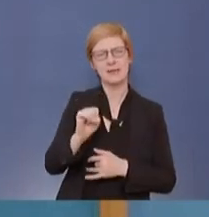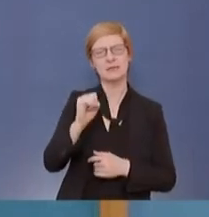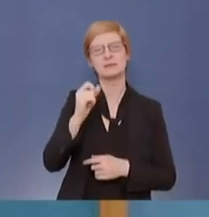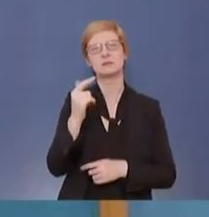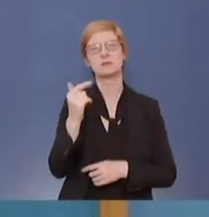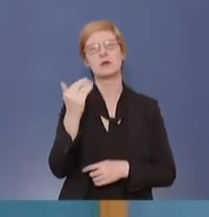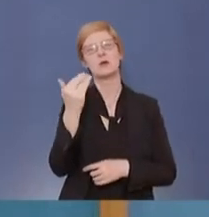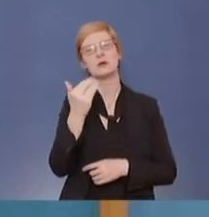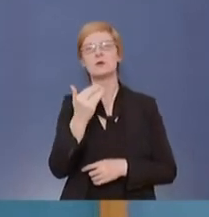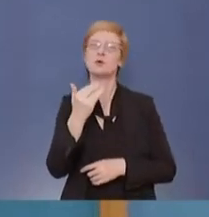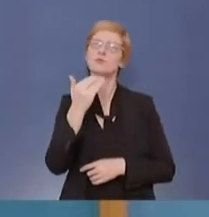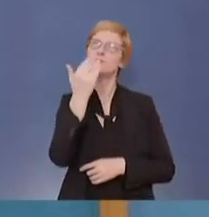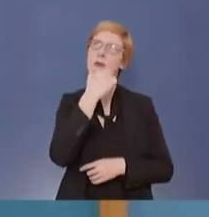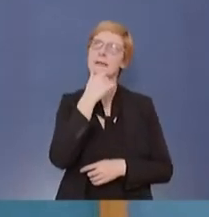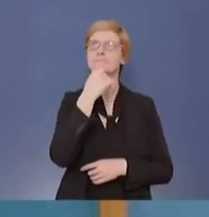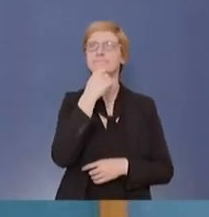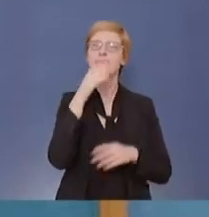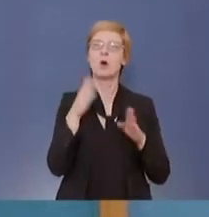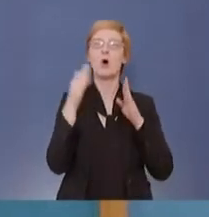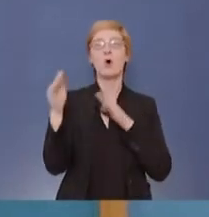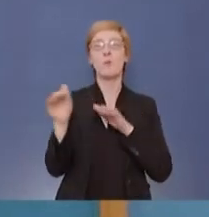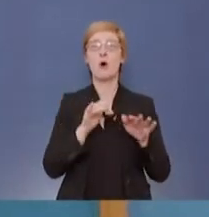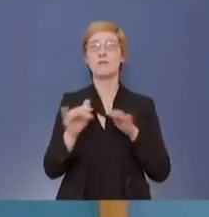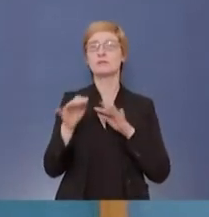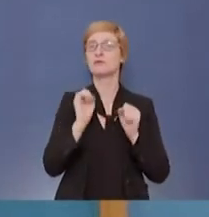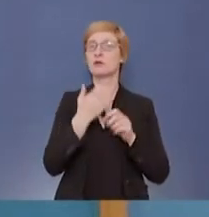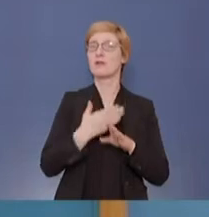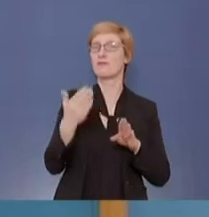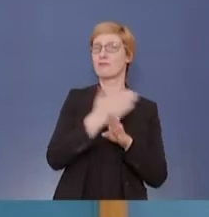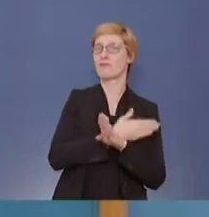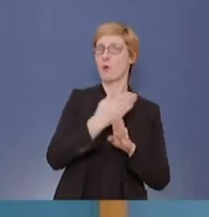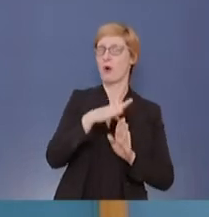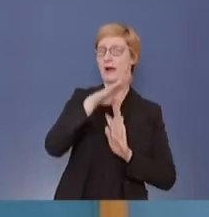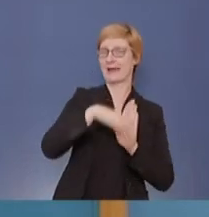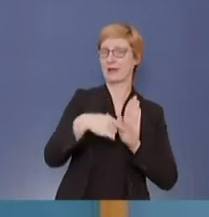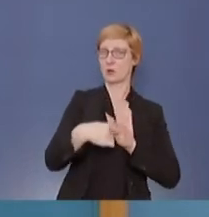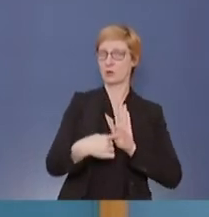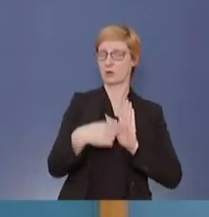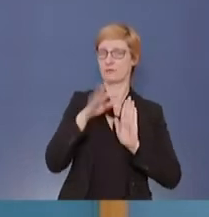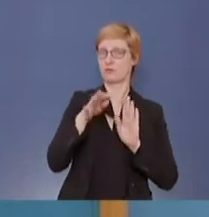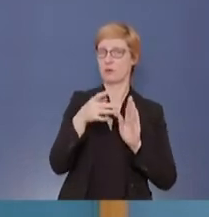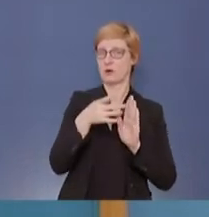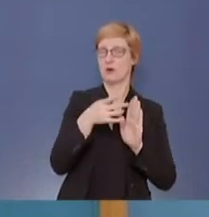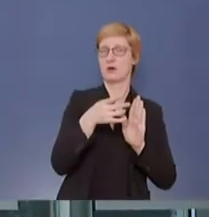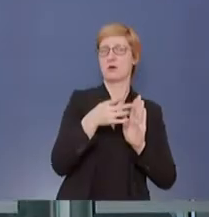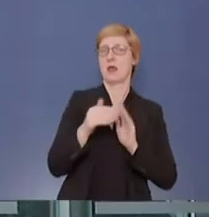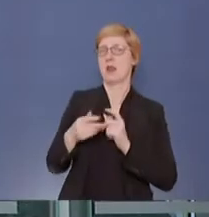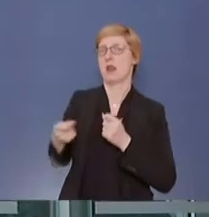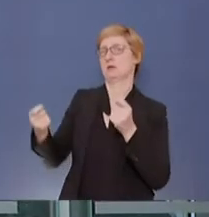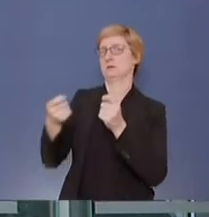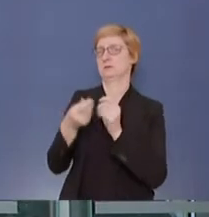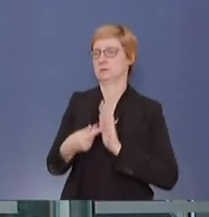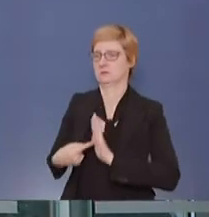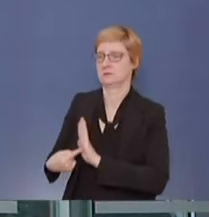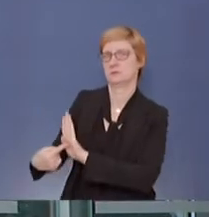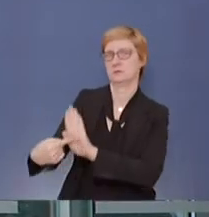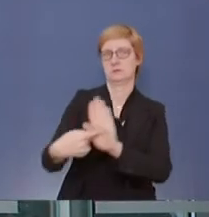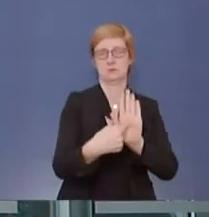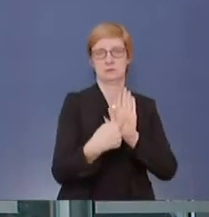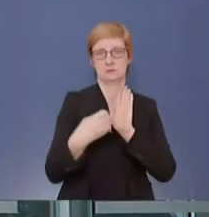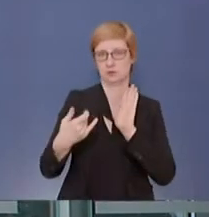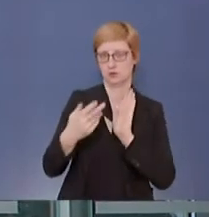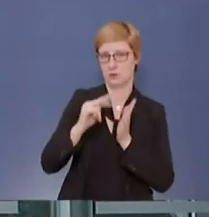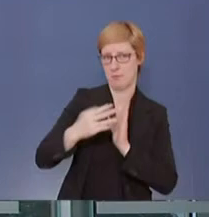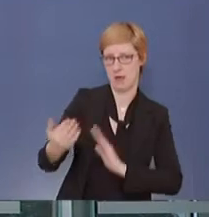Regelung in Sachen Homeoffice in den Kreis der Länder und in den Mund einzubringen. Also das ist, glaube ich, jetzt